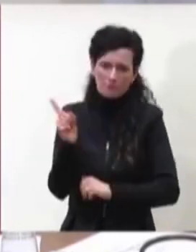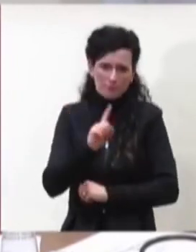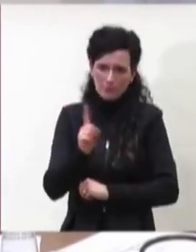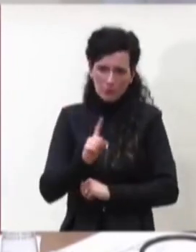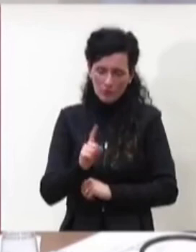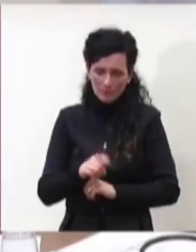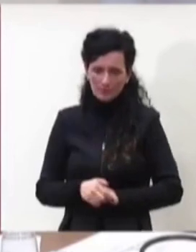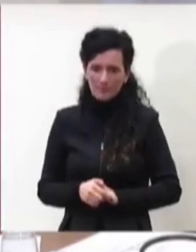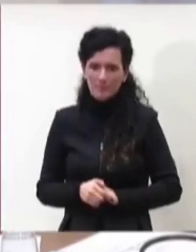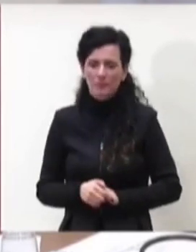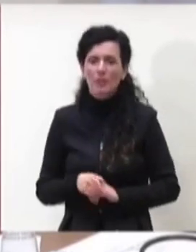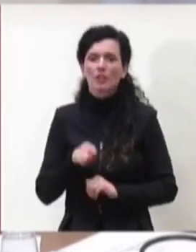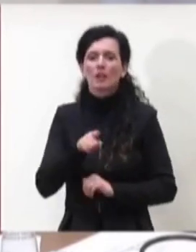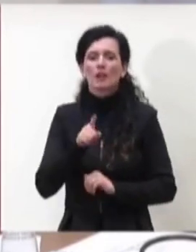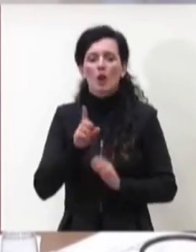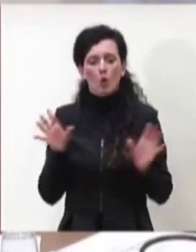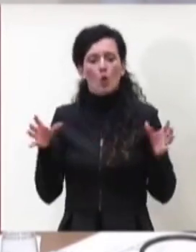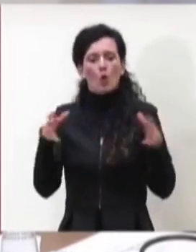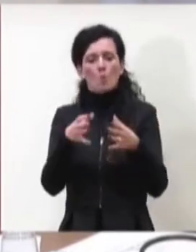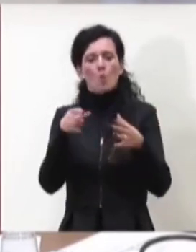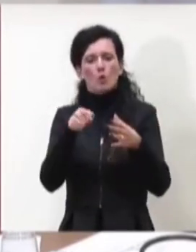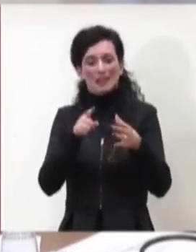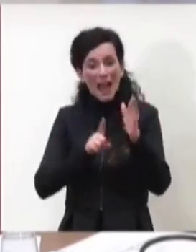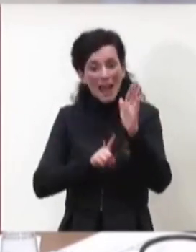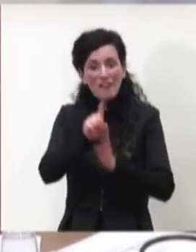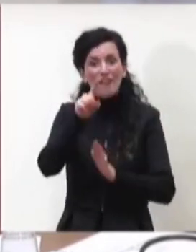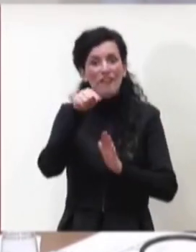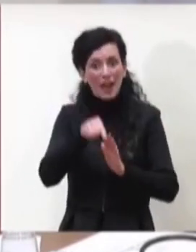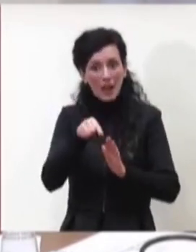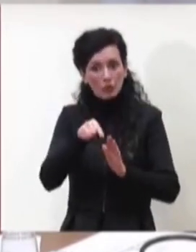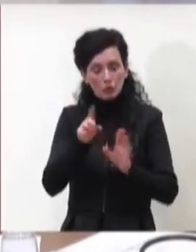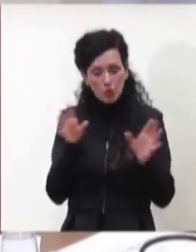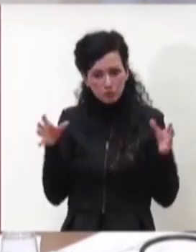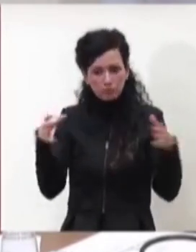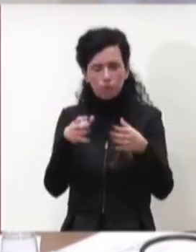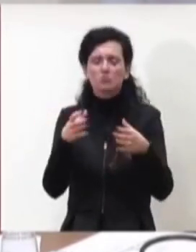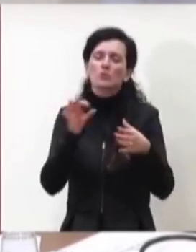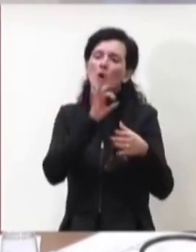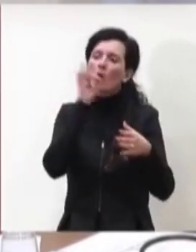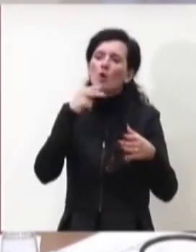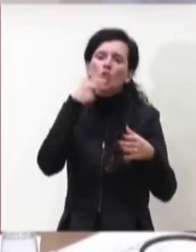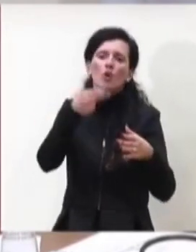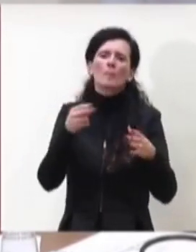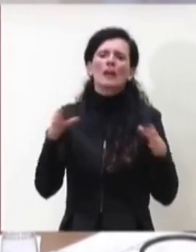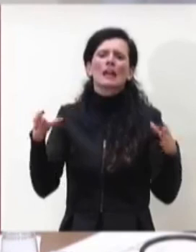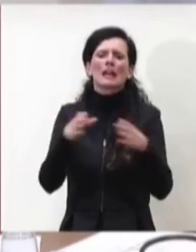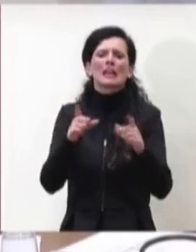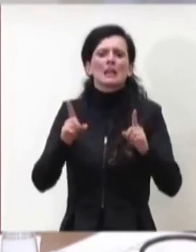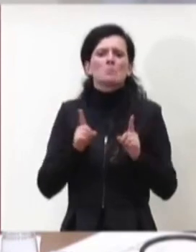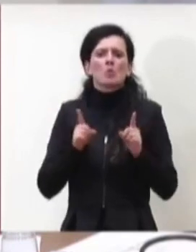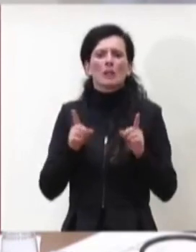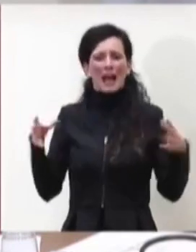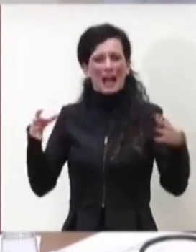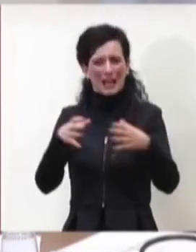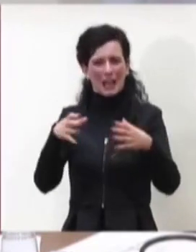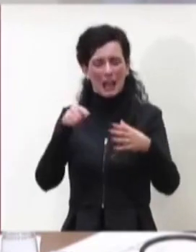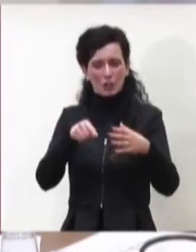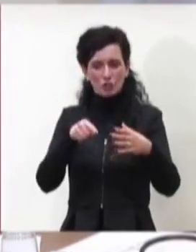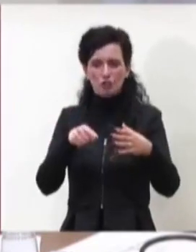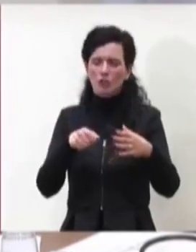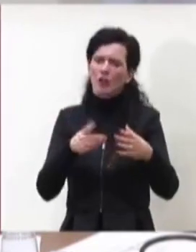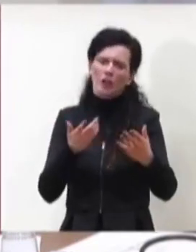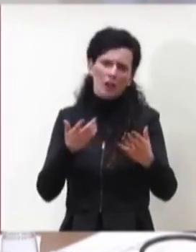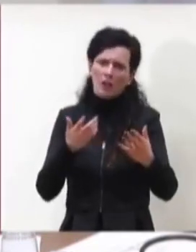di comunità quindi la cosiddetta herd immunity o immunità di gregge di comunità insomma lì si gioca sui tempi molto